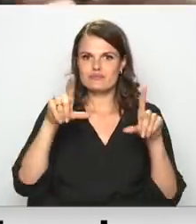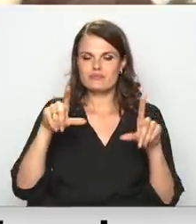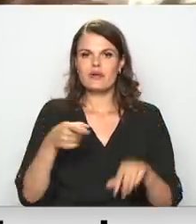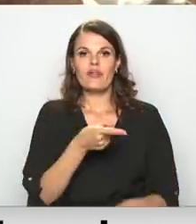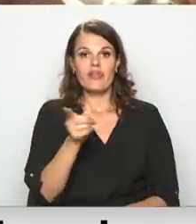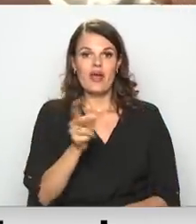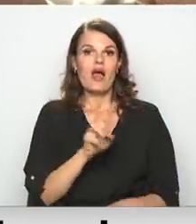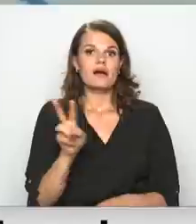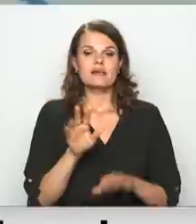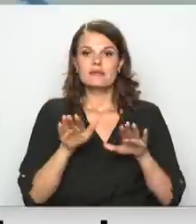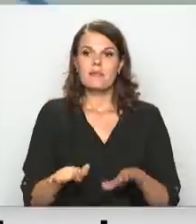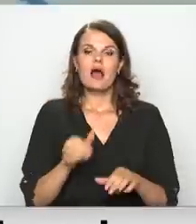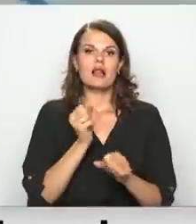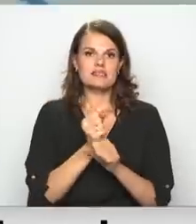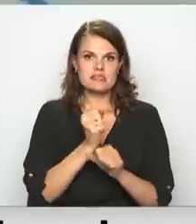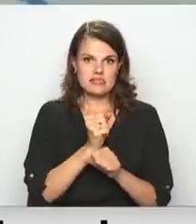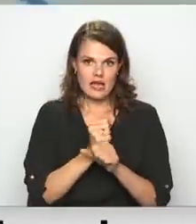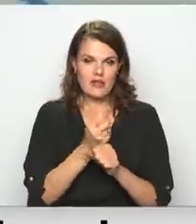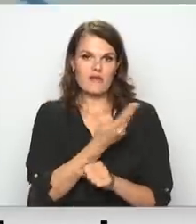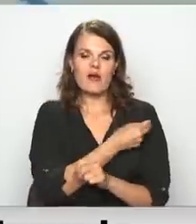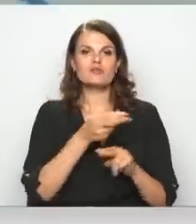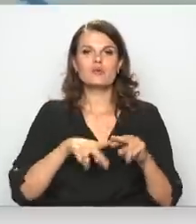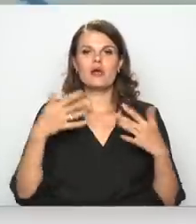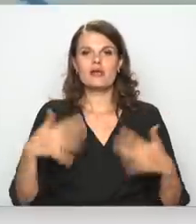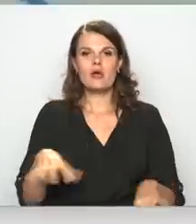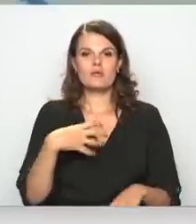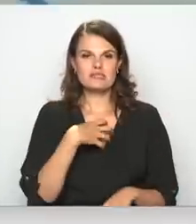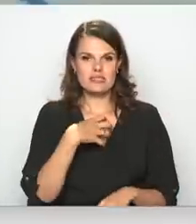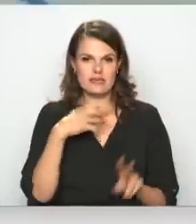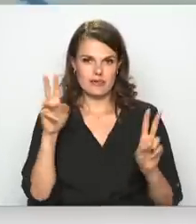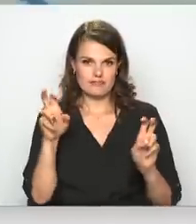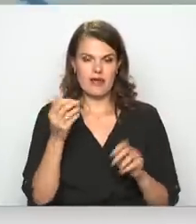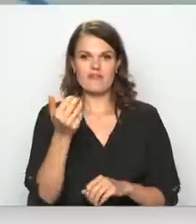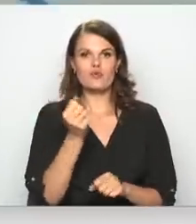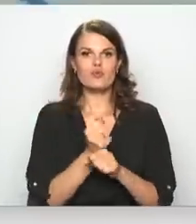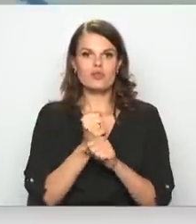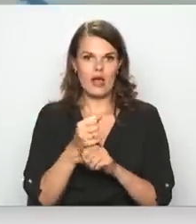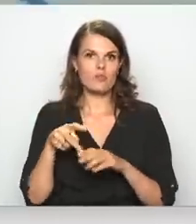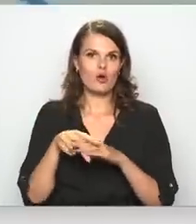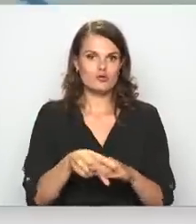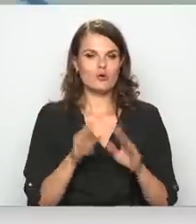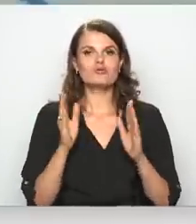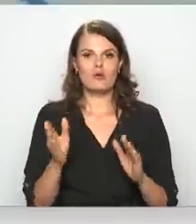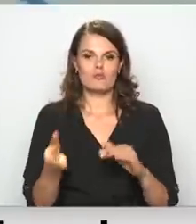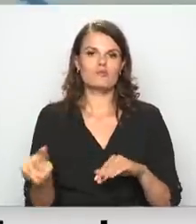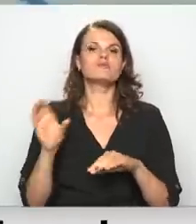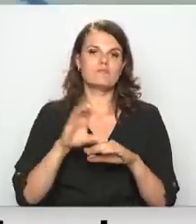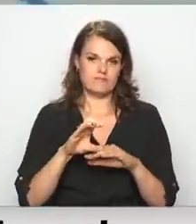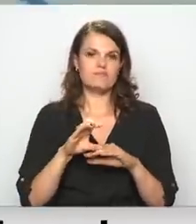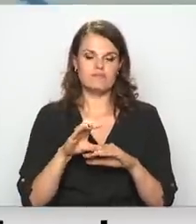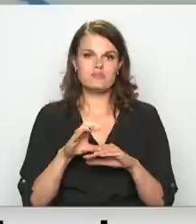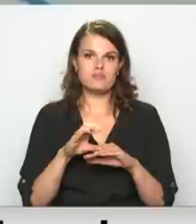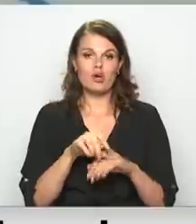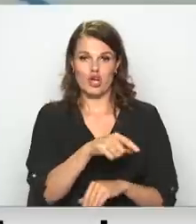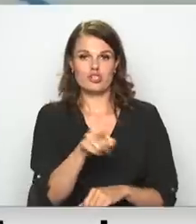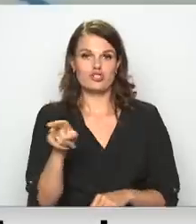paliks strādāt, vakcināt un pārstamošo statusā, viņu darba slodze pieaugs. To ministri ir pateikusi, ka